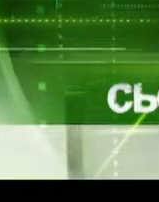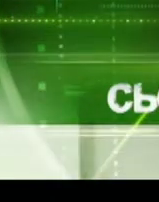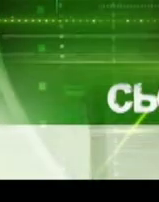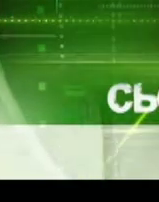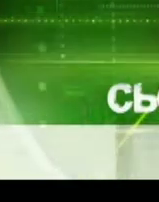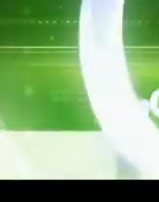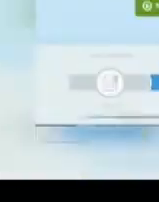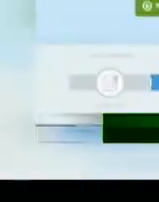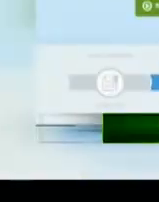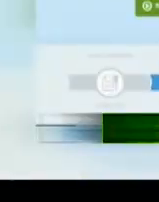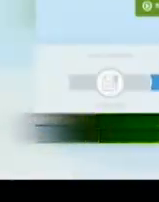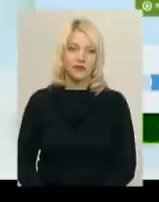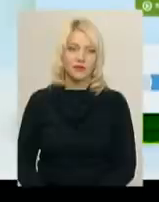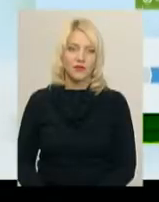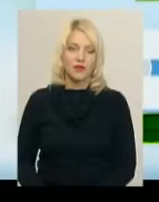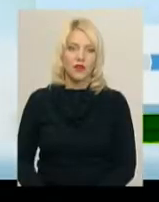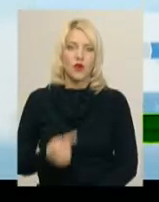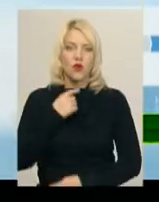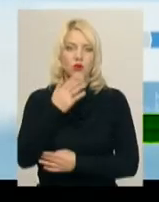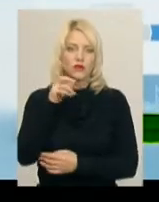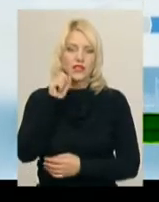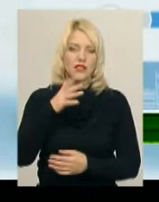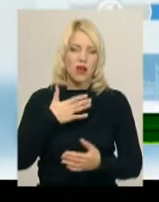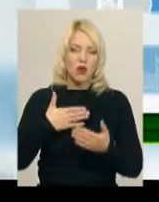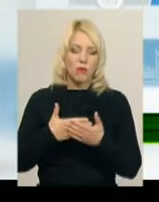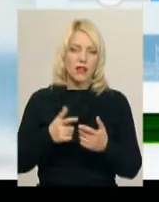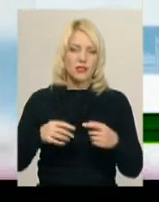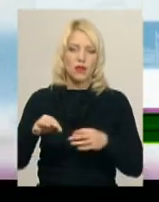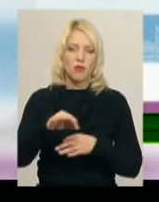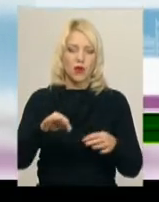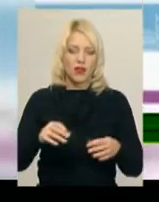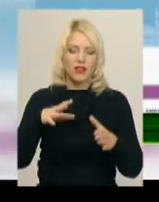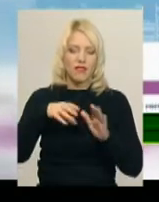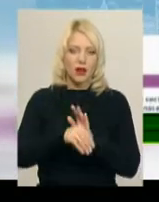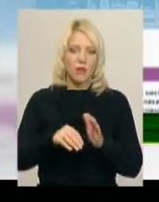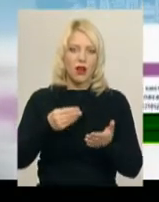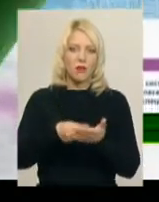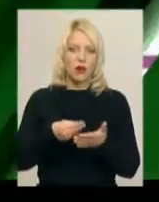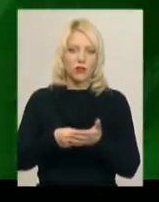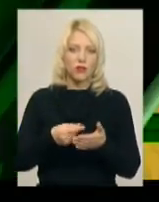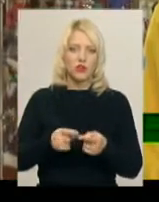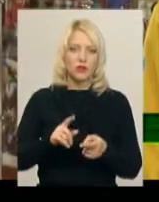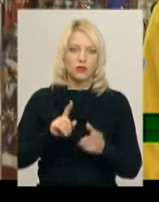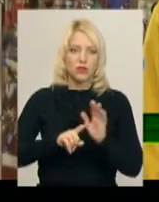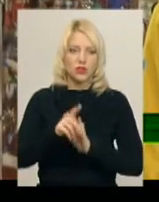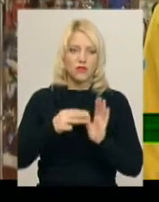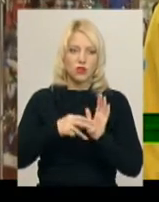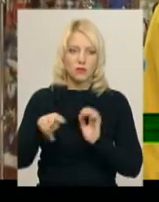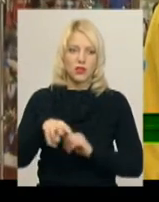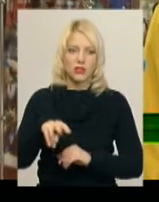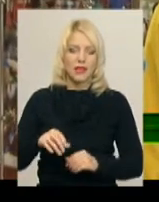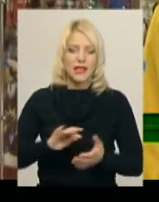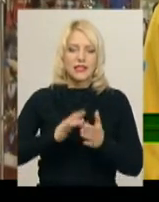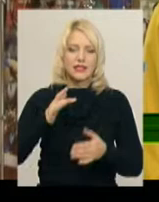Музика Голосування за громадські проекти в рамках бюджету участі розпочнеться з 8 листопада. Срібний